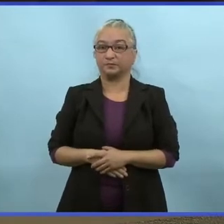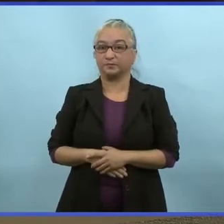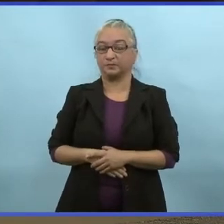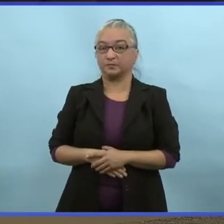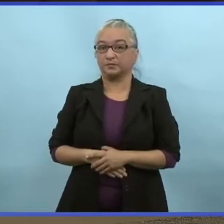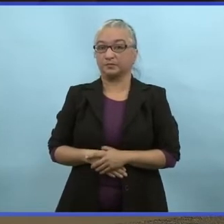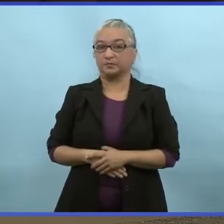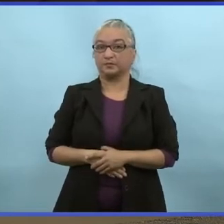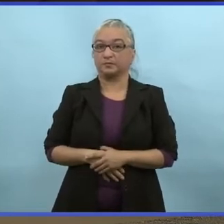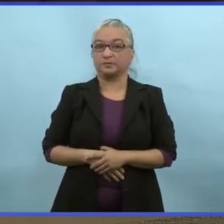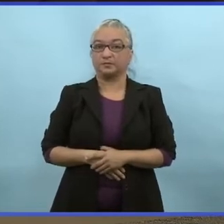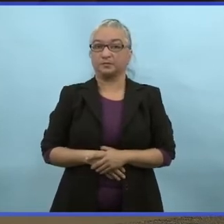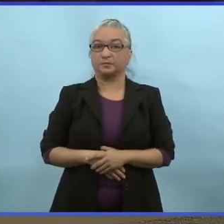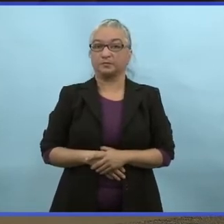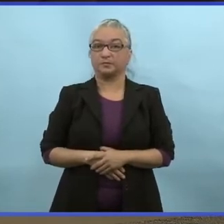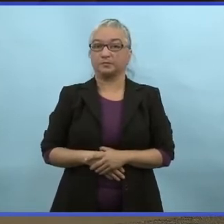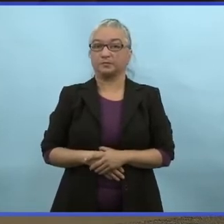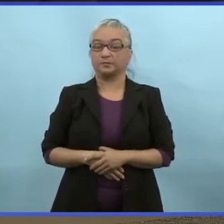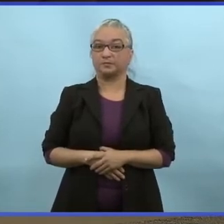Inaudible